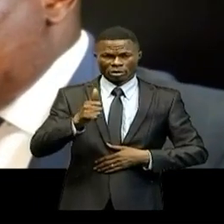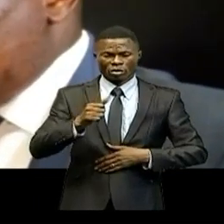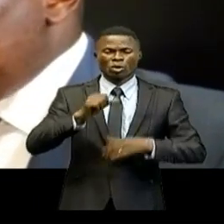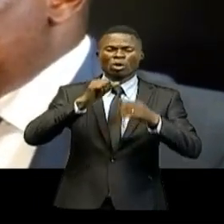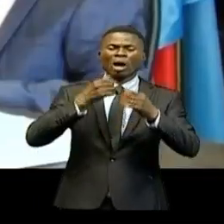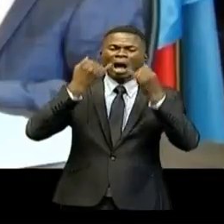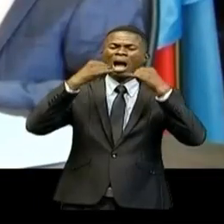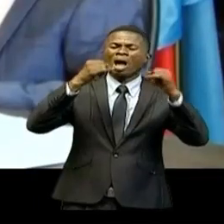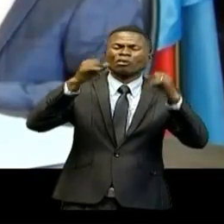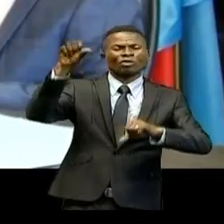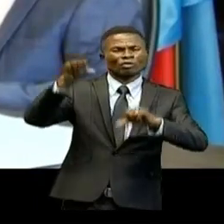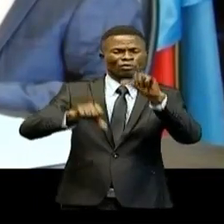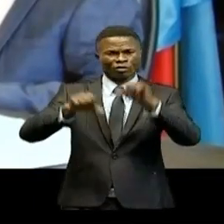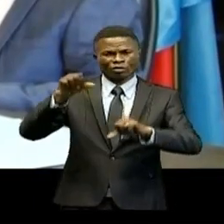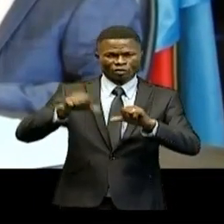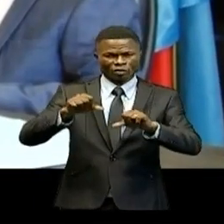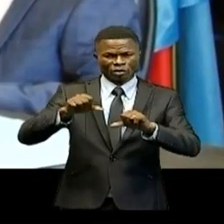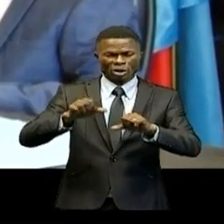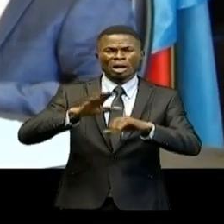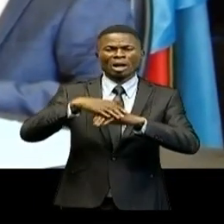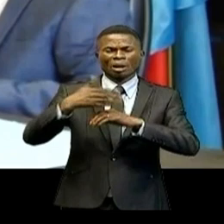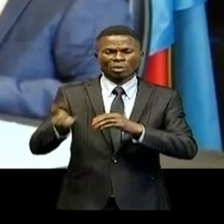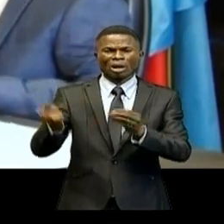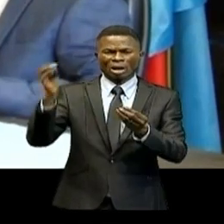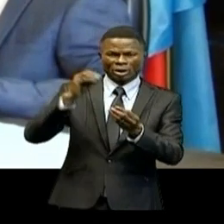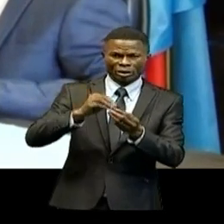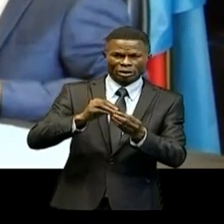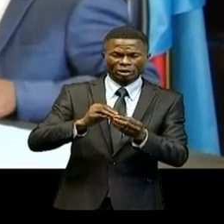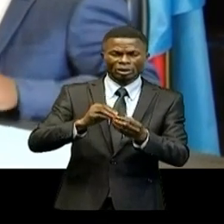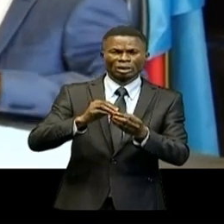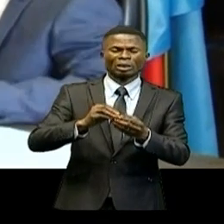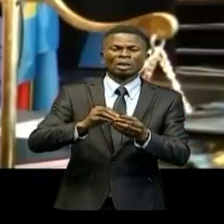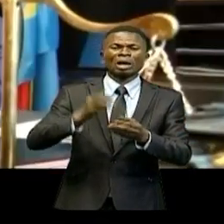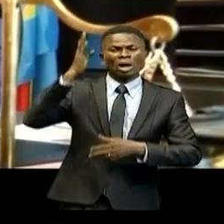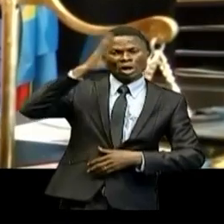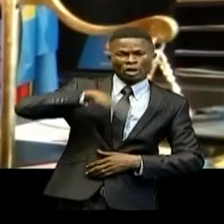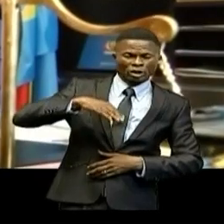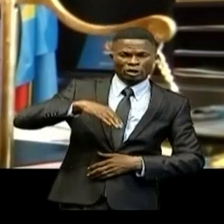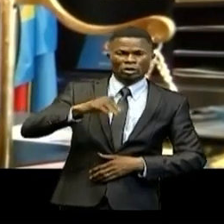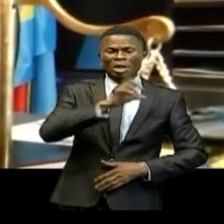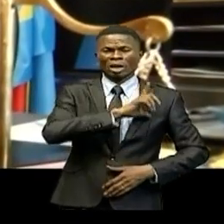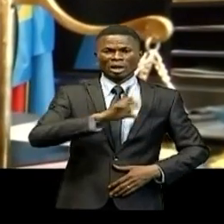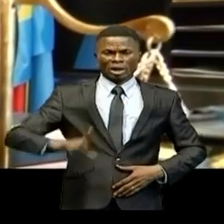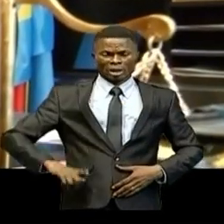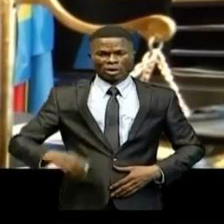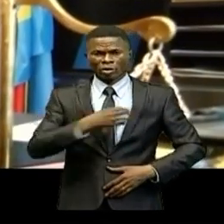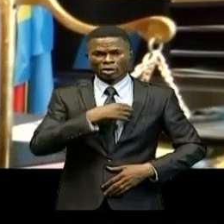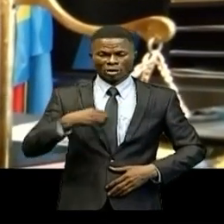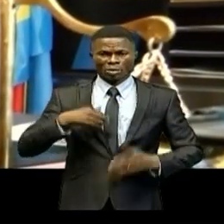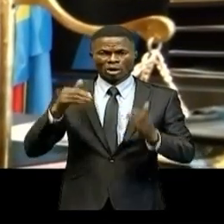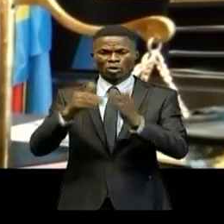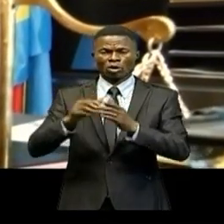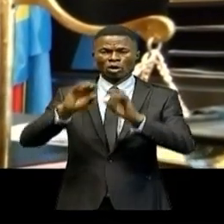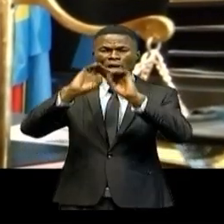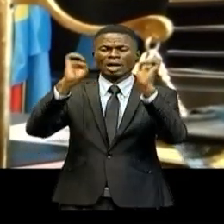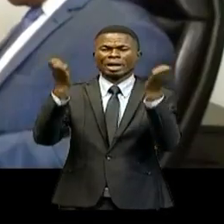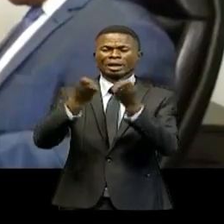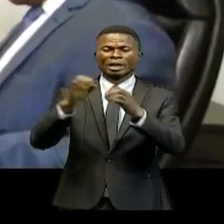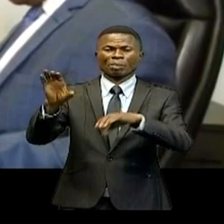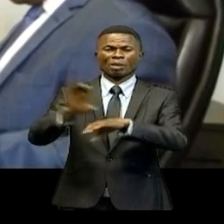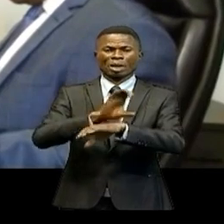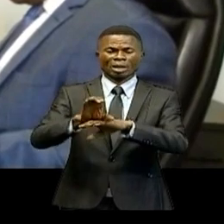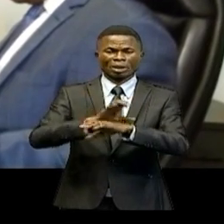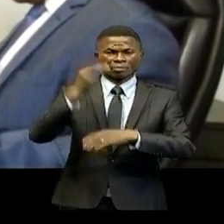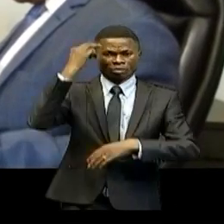médiatique qui s'en est suivie après l'élimination de notre sélection face au Cameroun, le ministre des